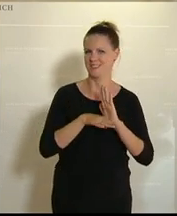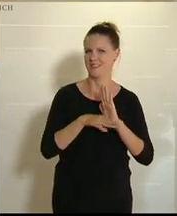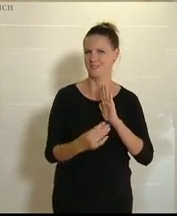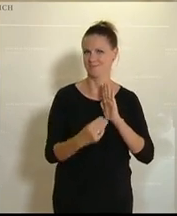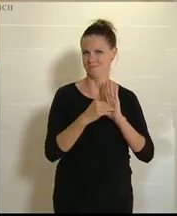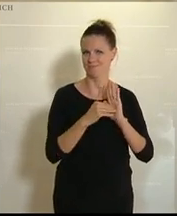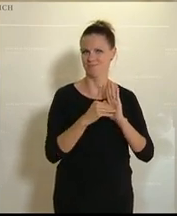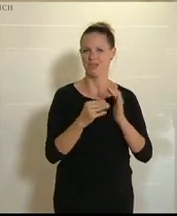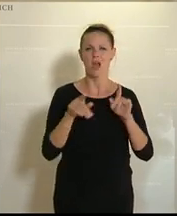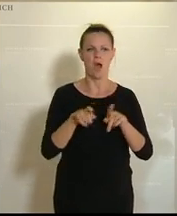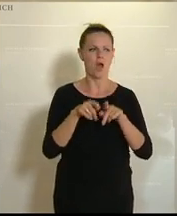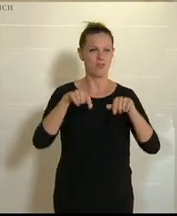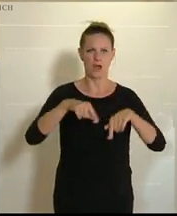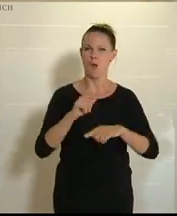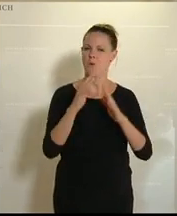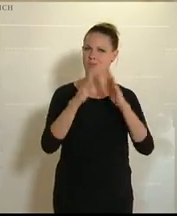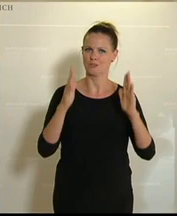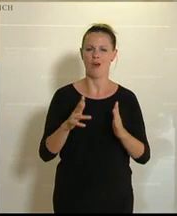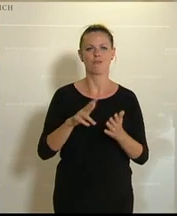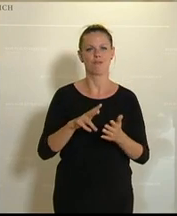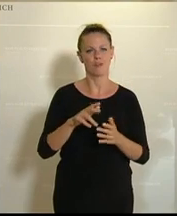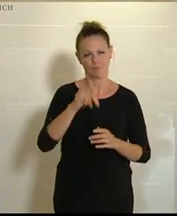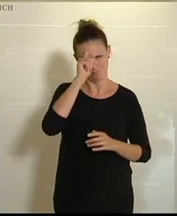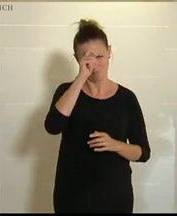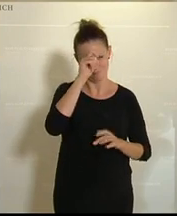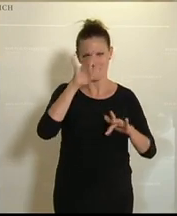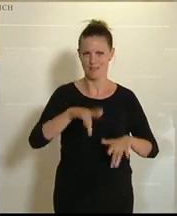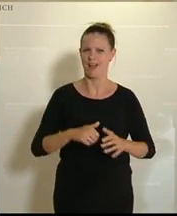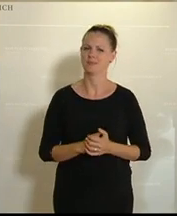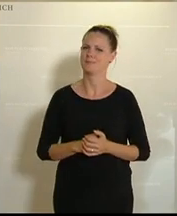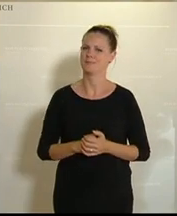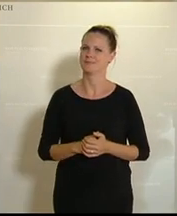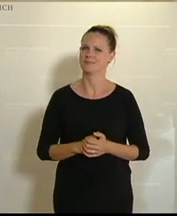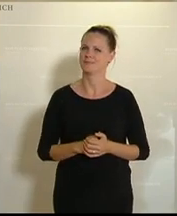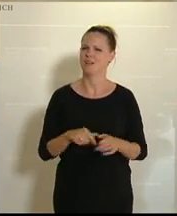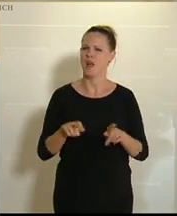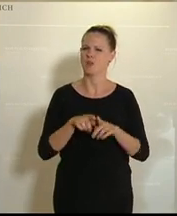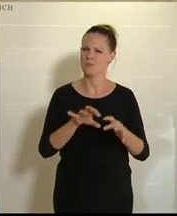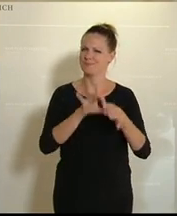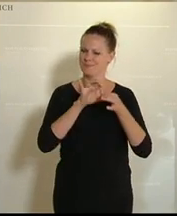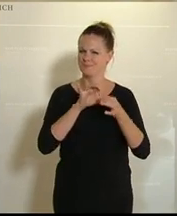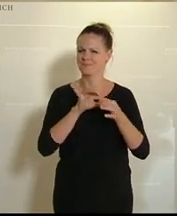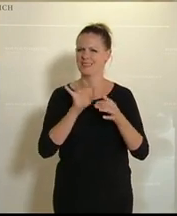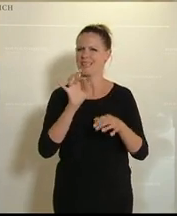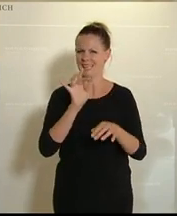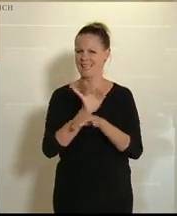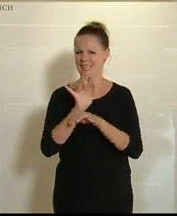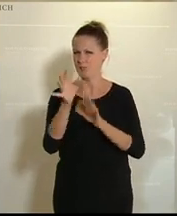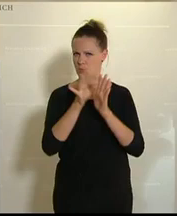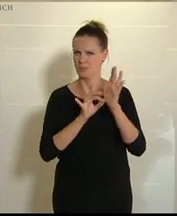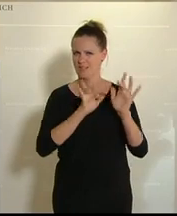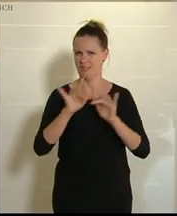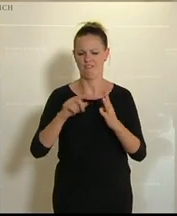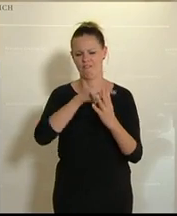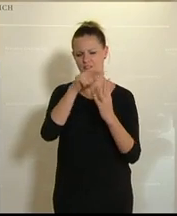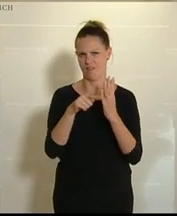auch hier im Hohen Haus Anerkennung finden. Und bitte erlauben Sie mir, dass ich noch einmal auch mit Referenz auf die Kritikpunkte, aus meiner Sicht